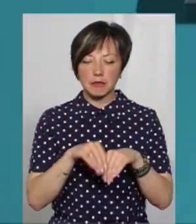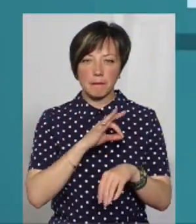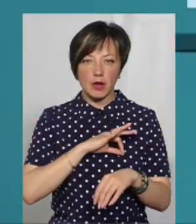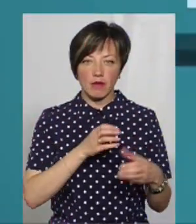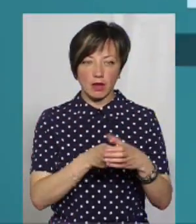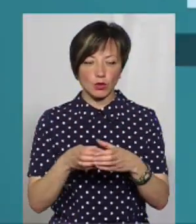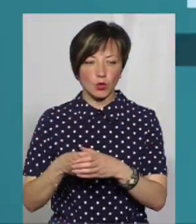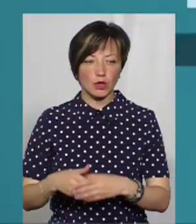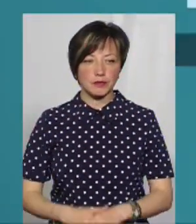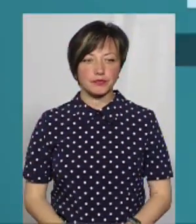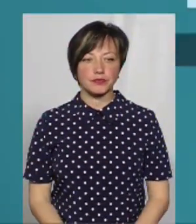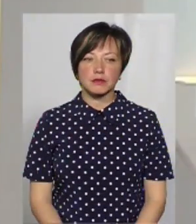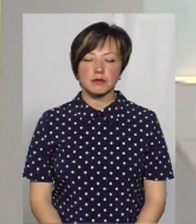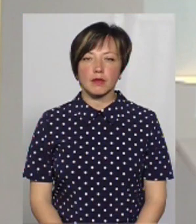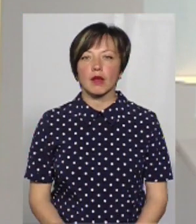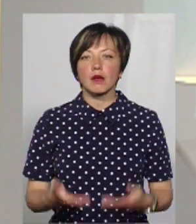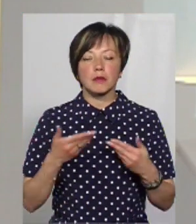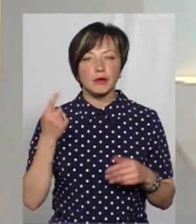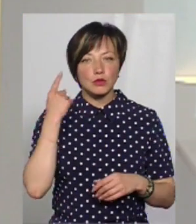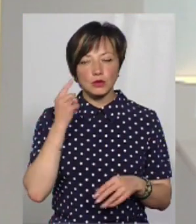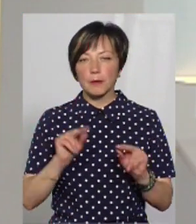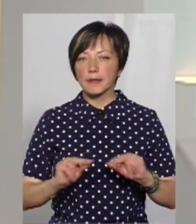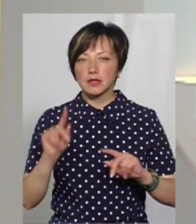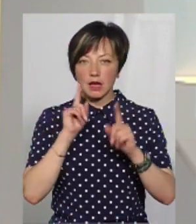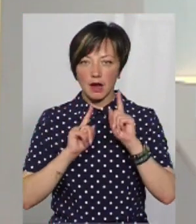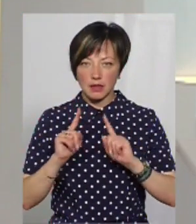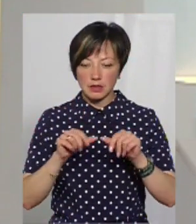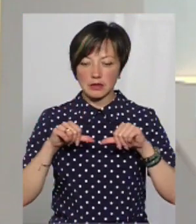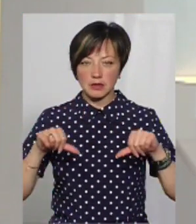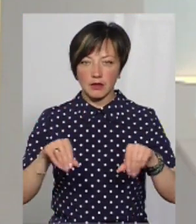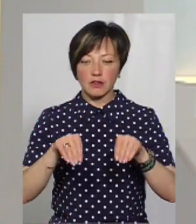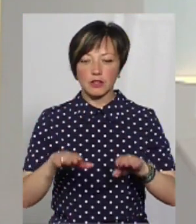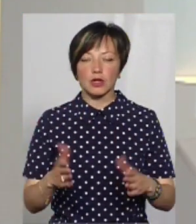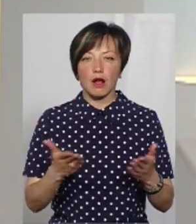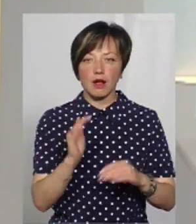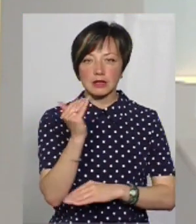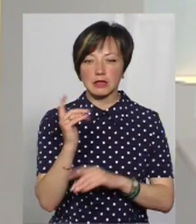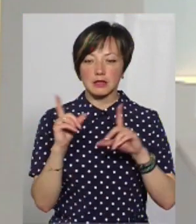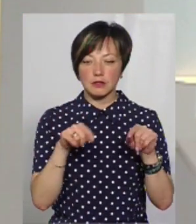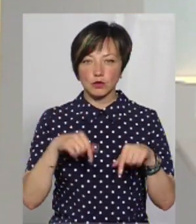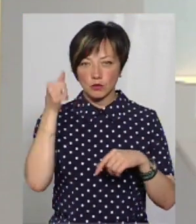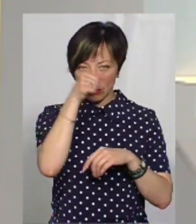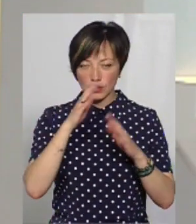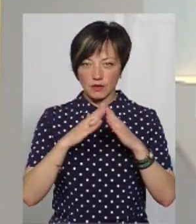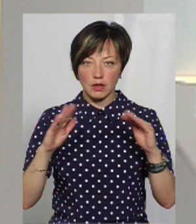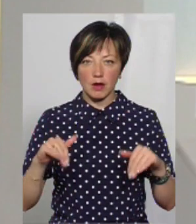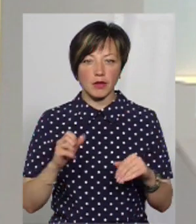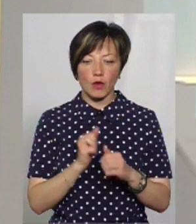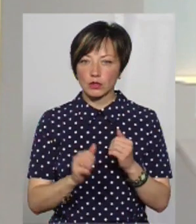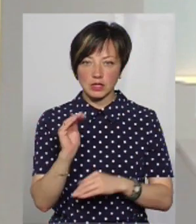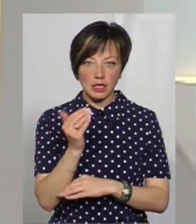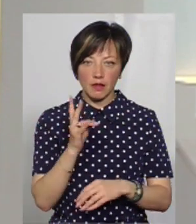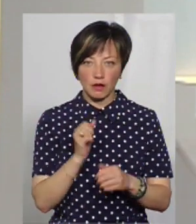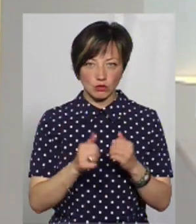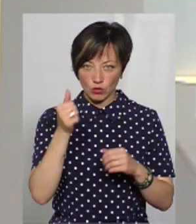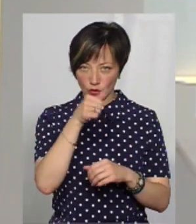категорій. Ми почули, що педагогічна рада засідає і вирішує, яка дитина їде в цьому році в табір. Отже, не кожна